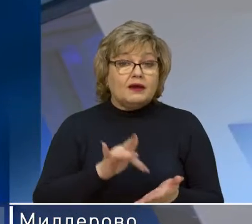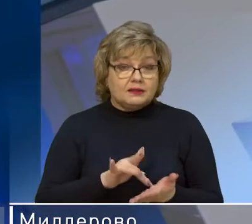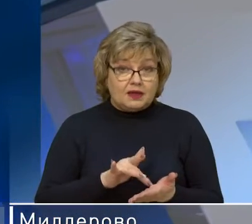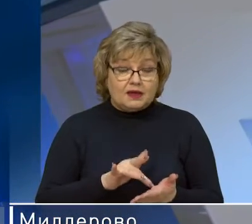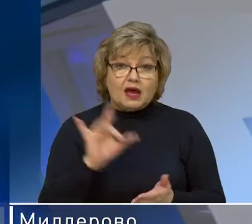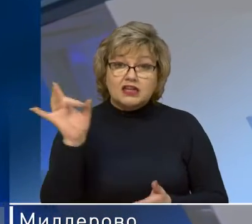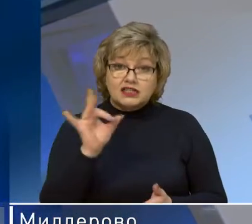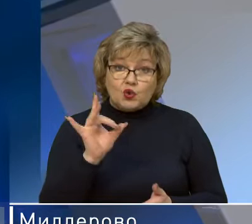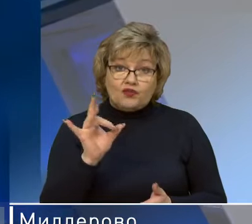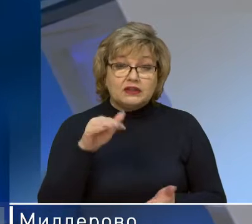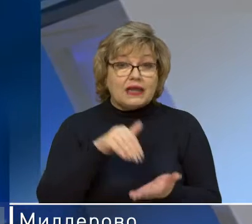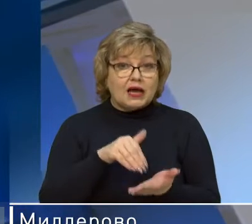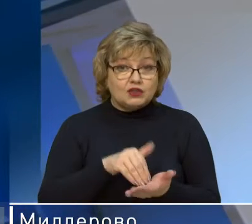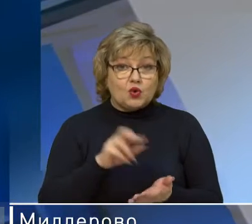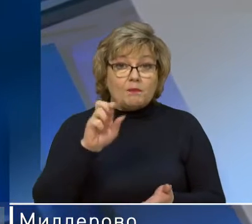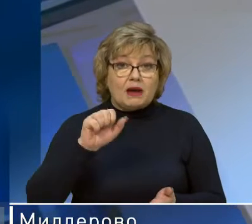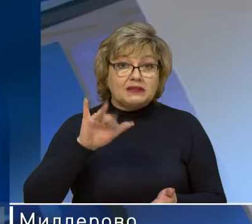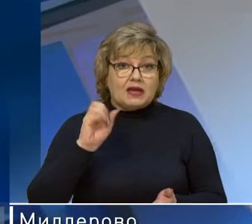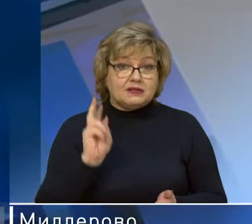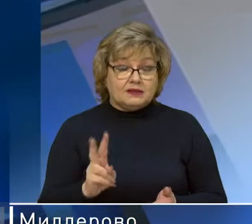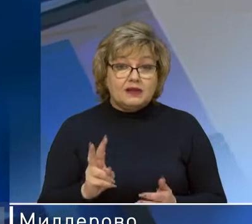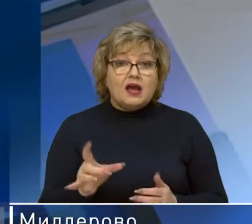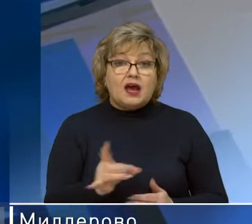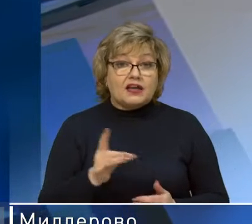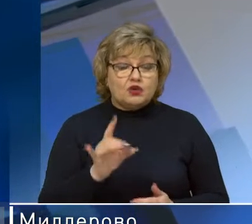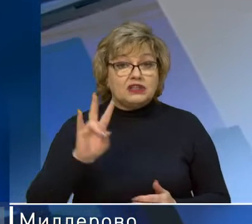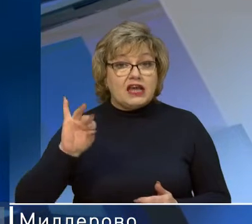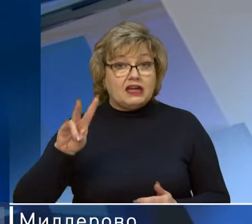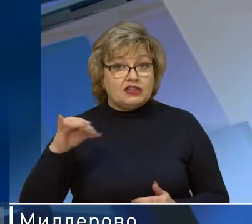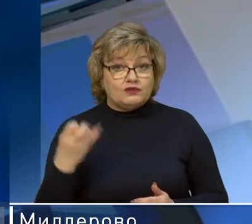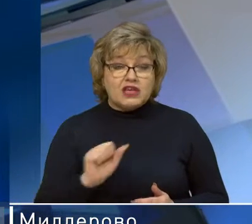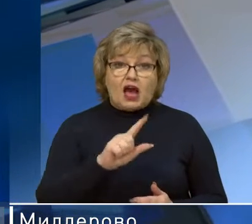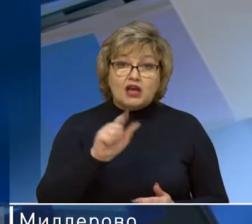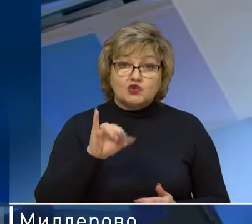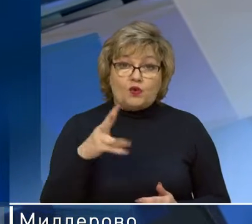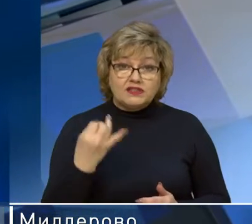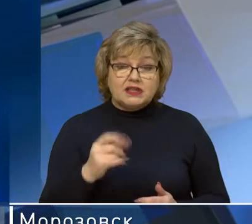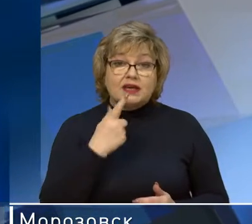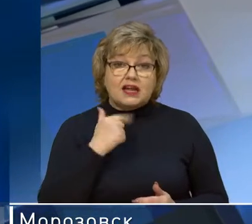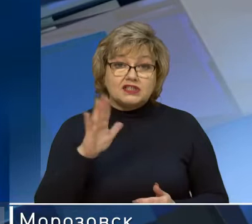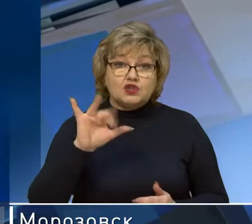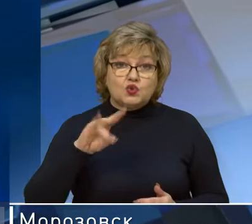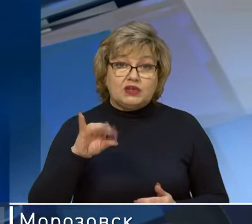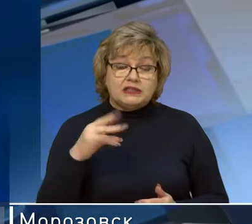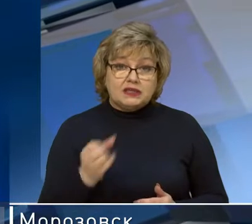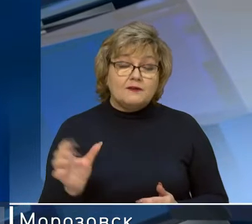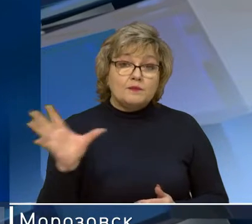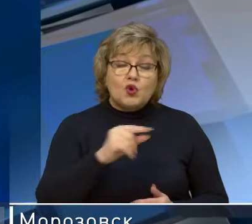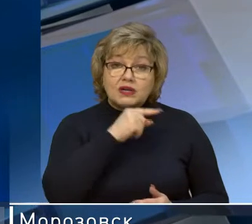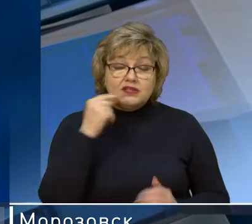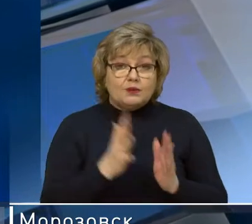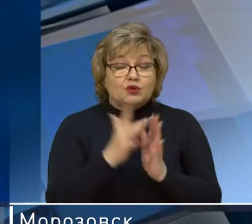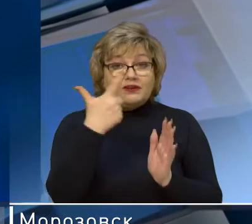городов Ростов-на-Дону, Таганрог, Батайск. Среди районов Никлиновский, Азовский и Красносулинский. Всего же по России больше